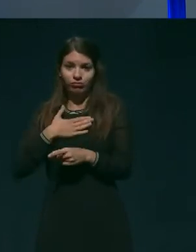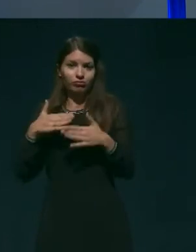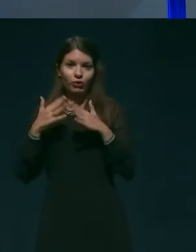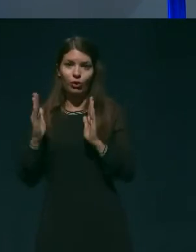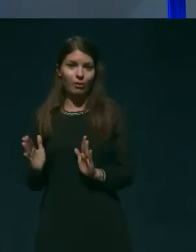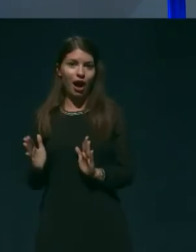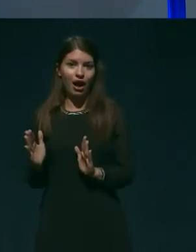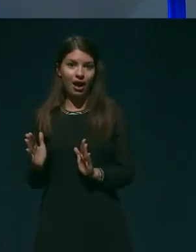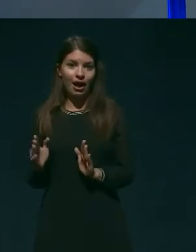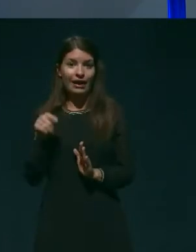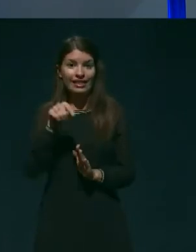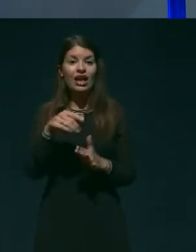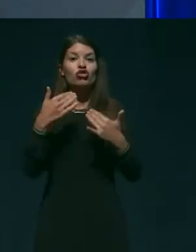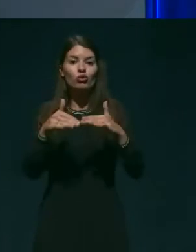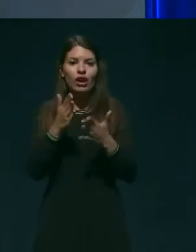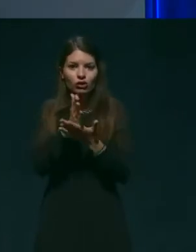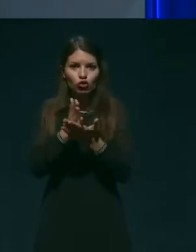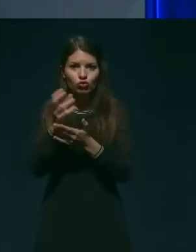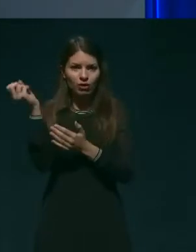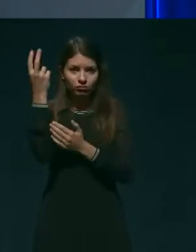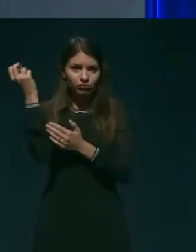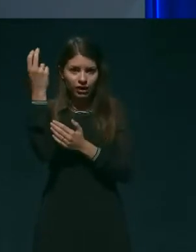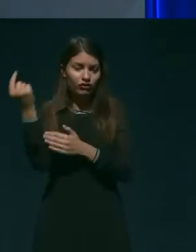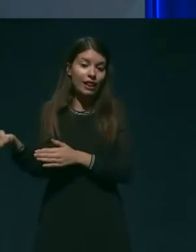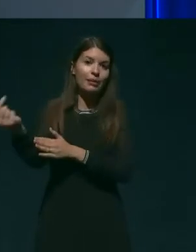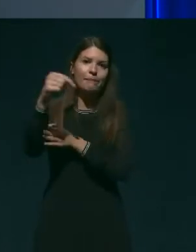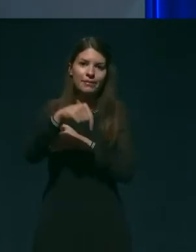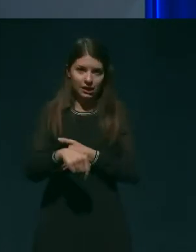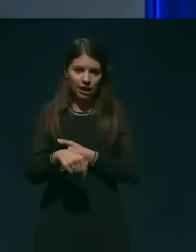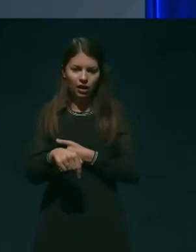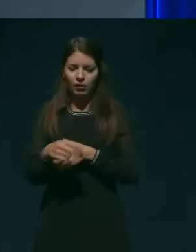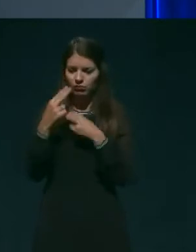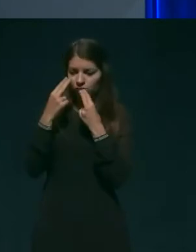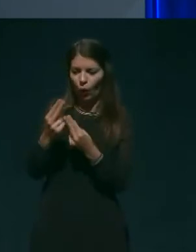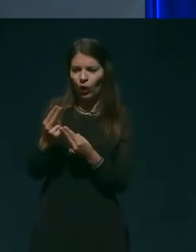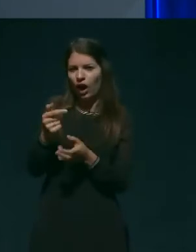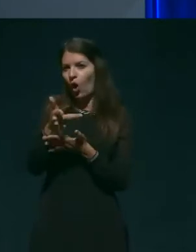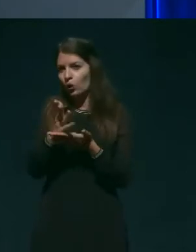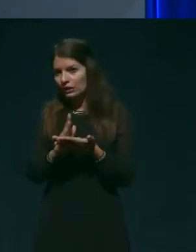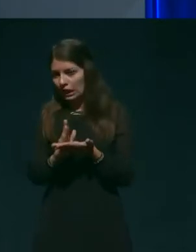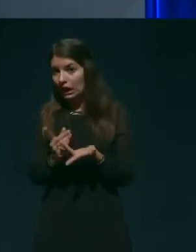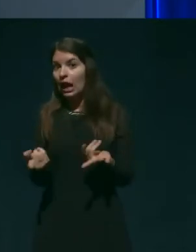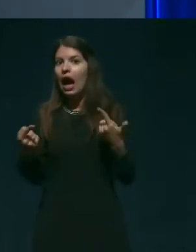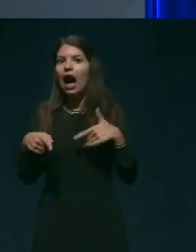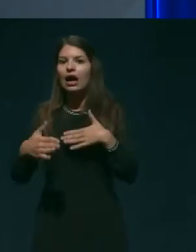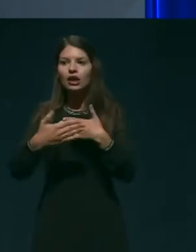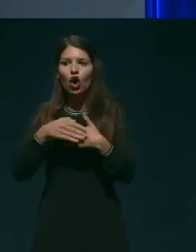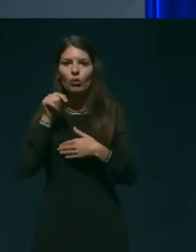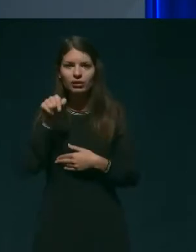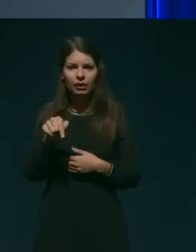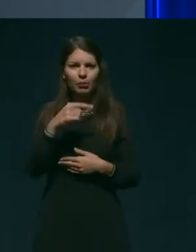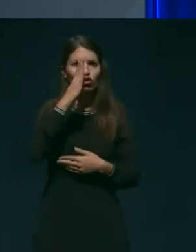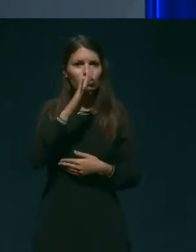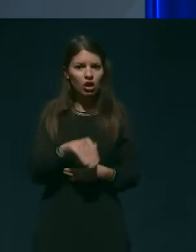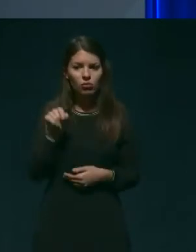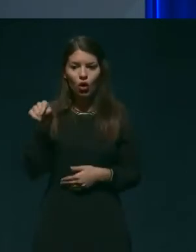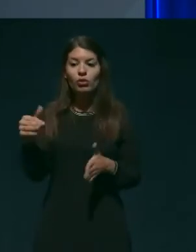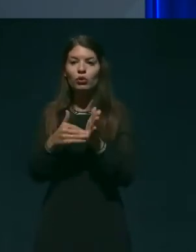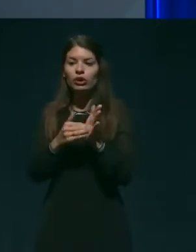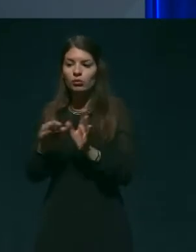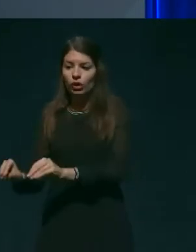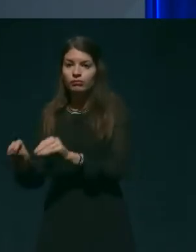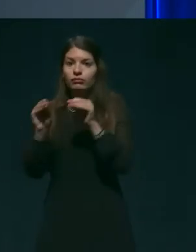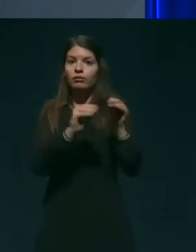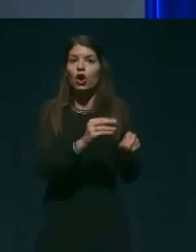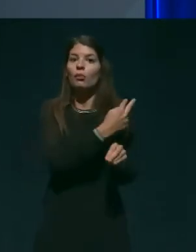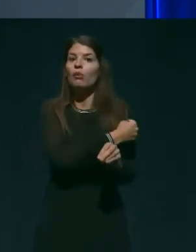In urgentna služba, ko pride, oceni, ali ob takem poslapšanju ljubovnik potrebuje hospitalno zdravljanje